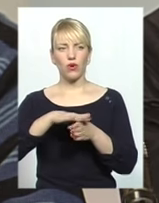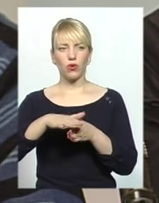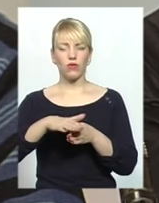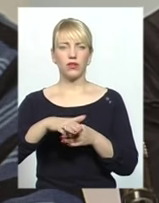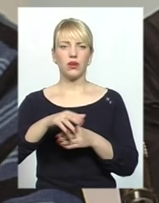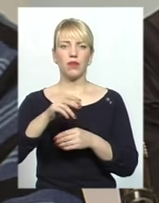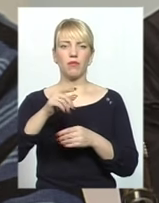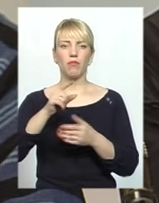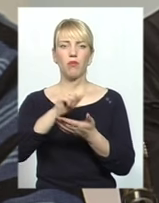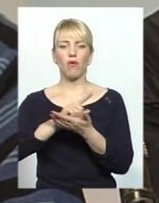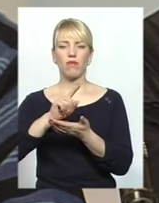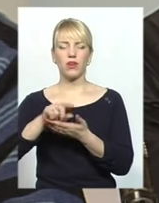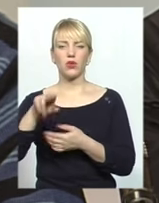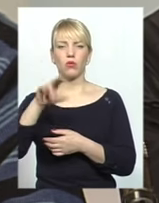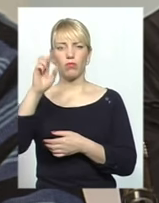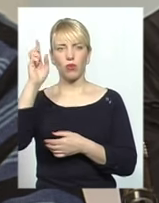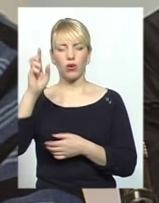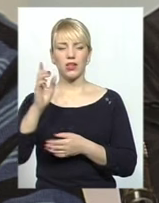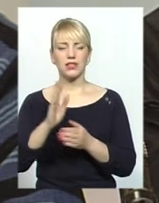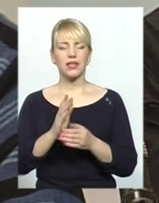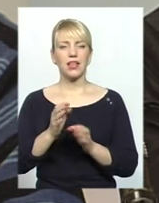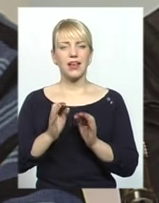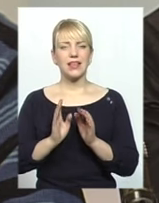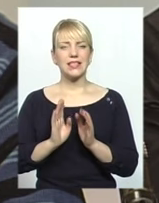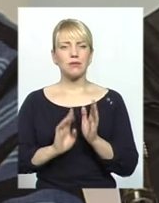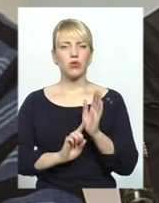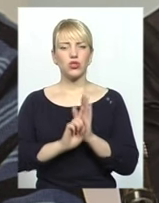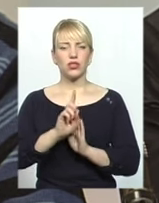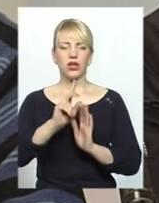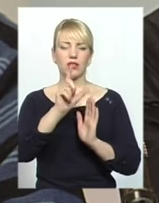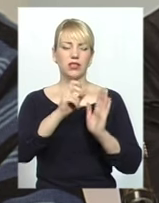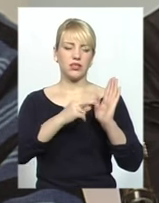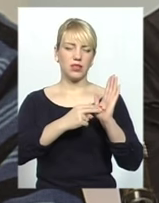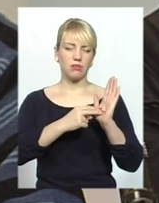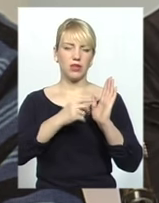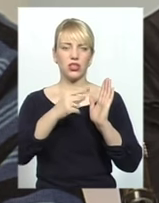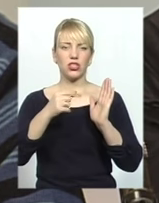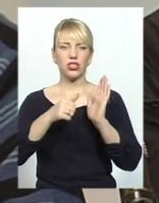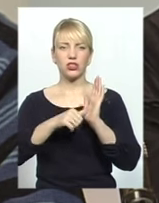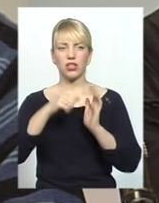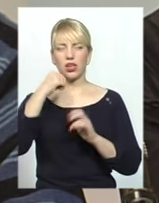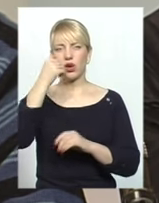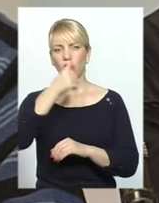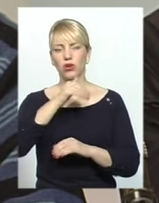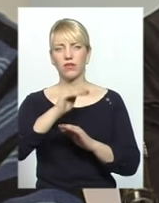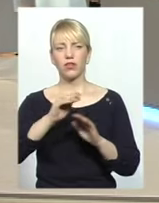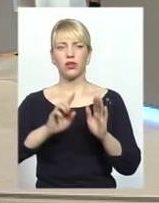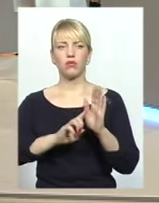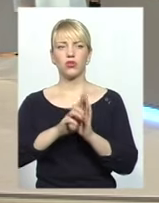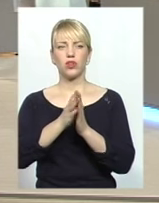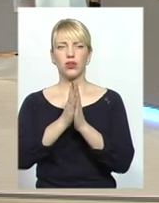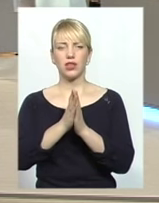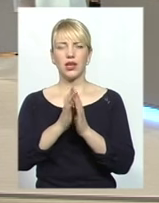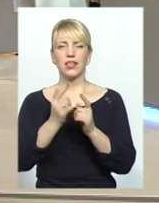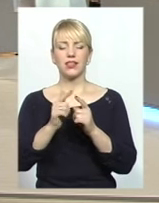Бога. Тобто з раннього віку, там з семи років шести, діти починають молитися, і це є успіхом для